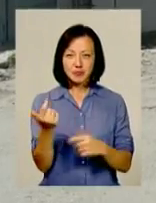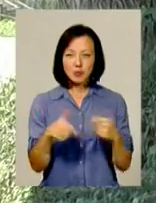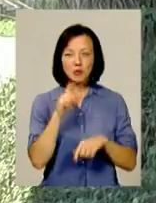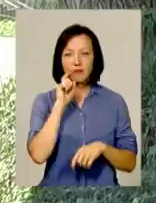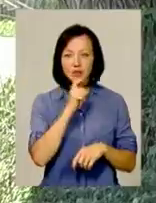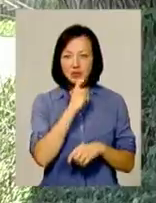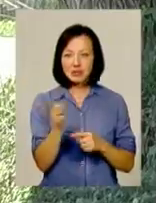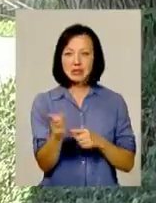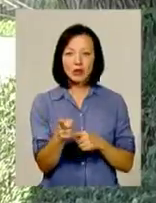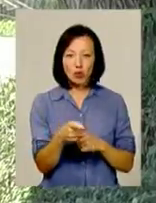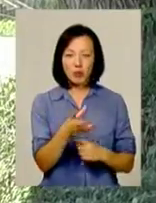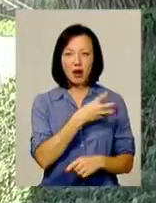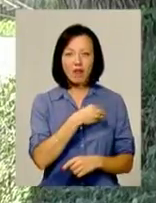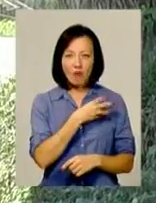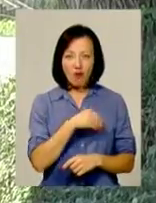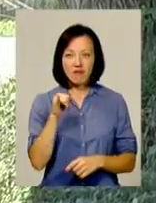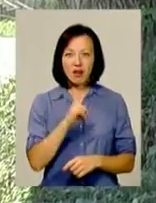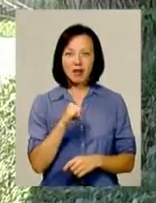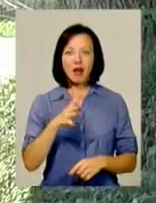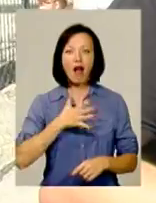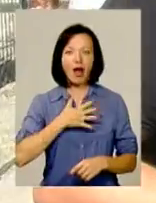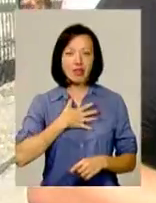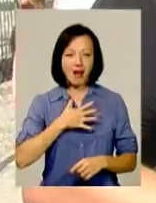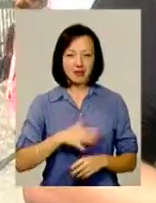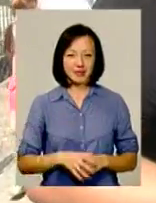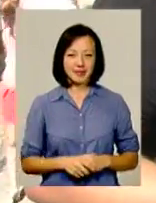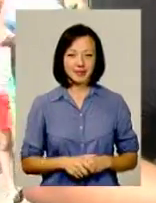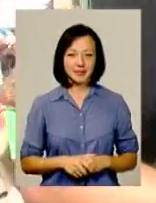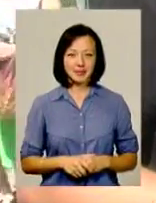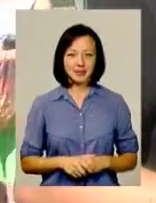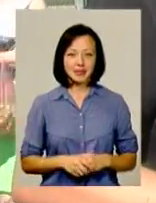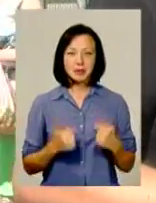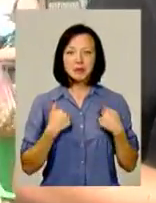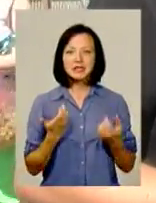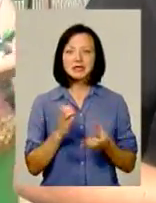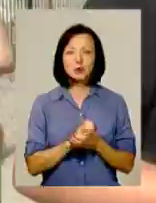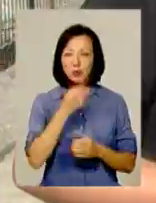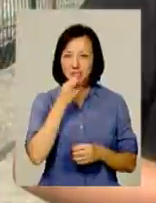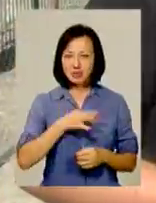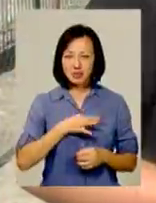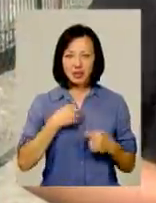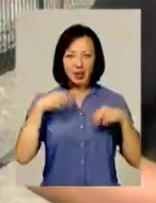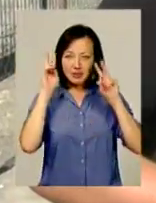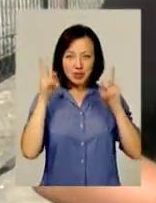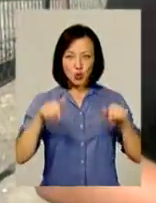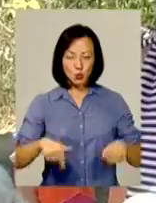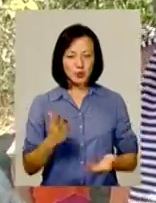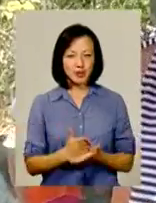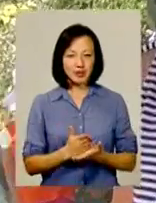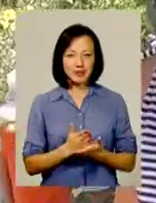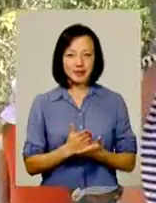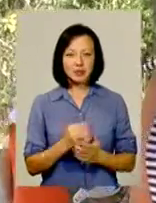Вінниці, Тернополя, Львова та навіть Канади. Мені знайомість не сказали. Я не знав, що воно таке є.